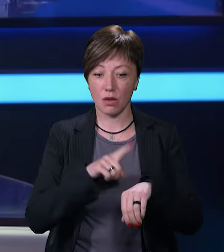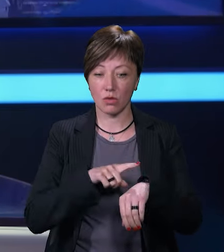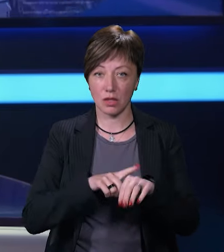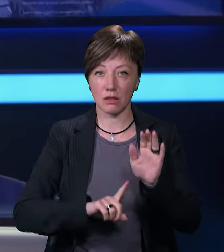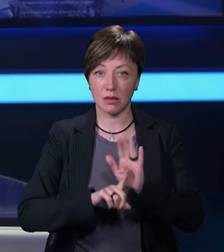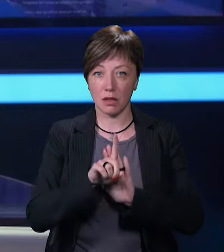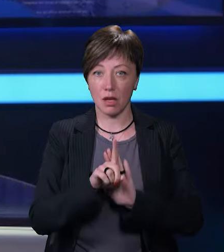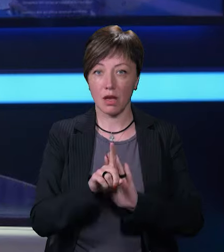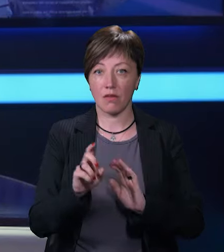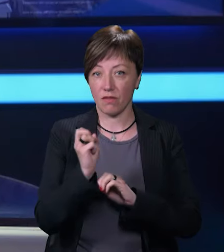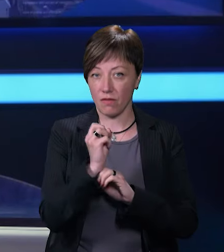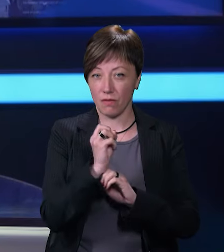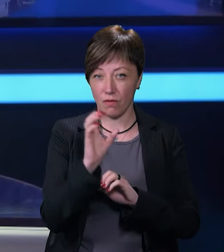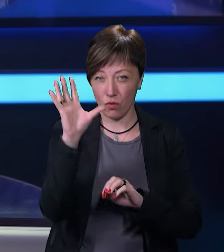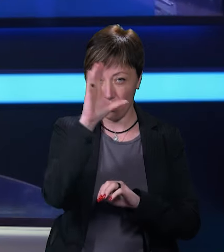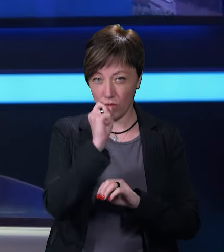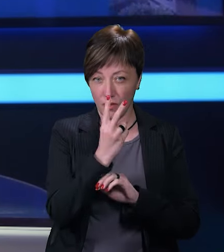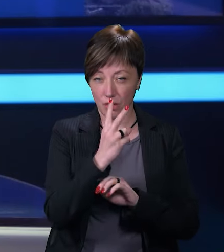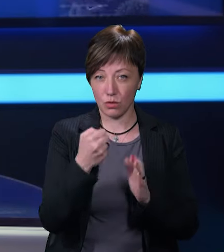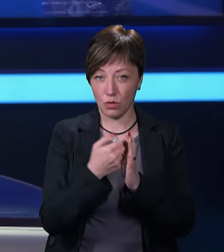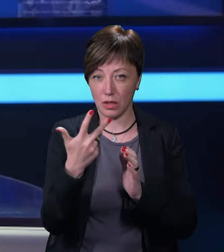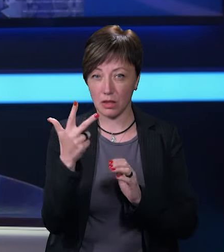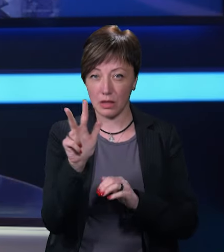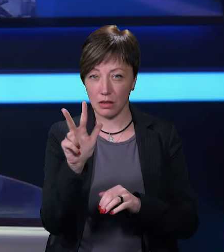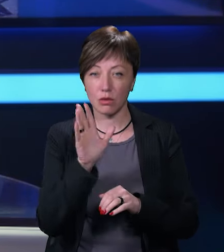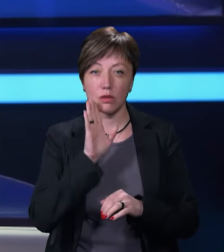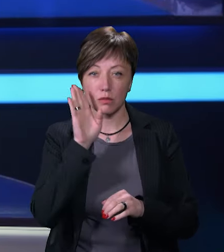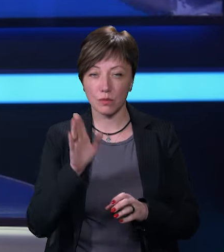розпочнеться о півночі і триватиме до третьої години.